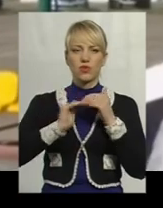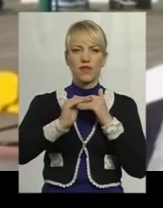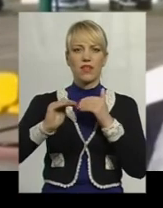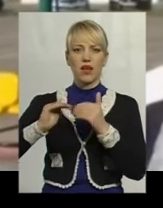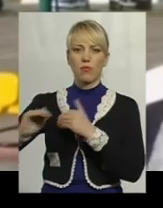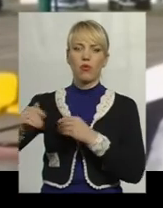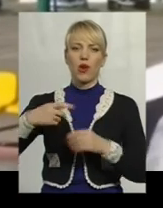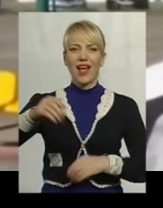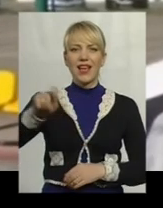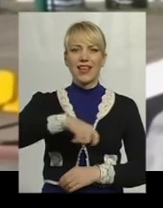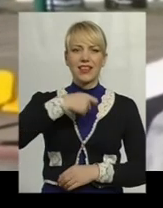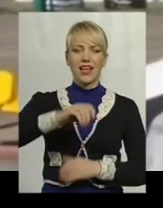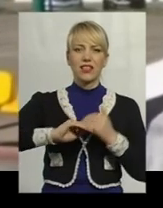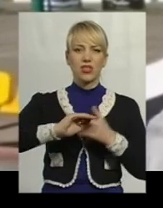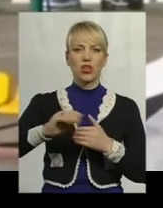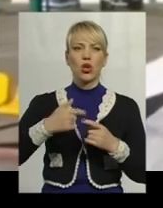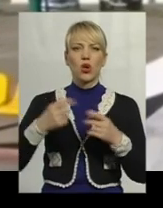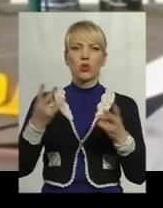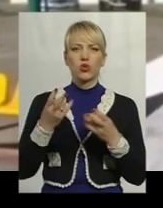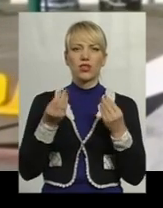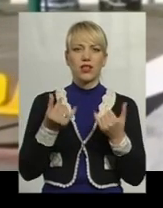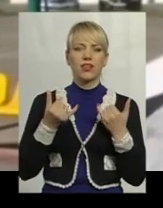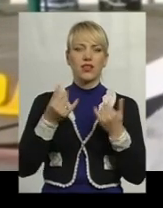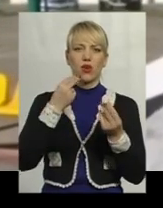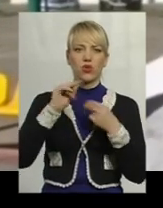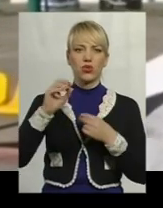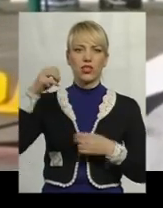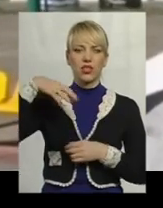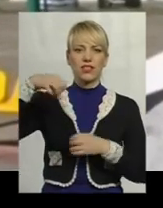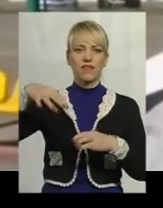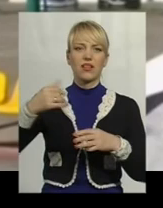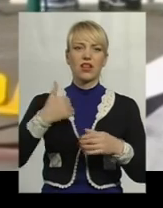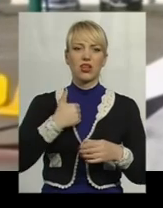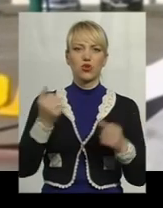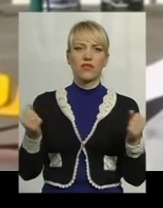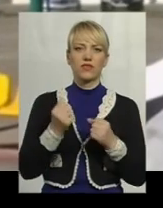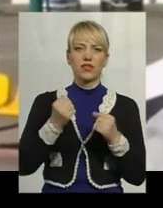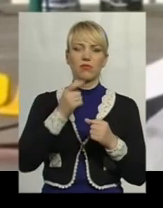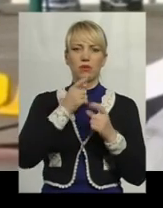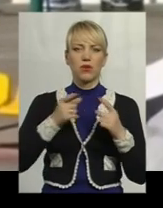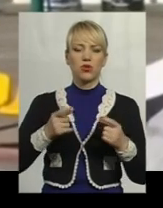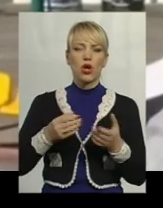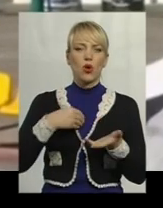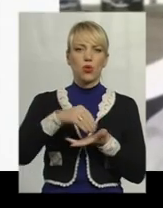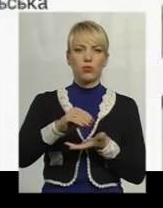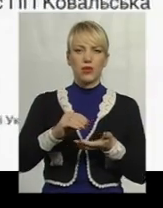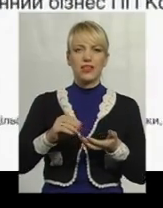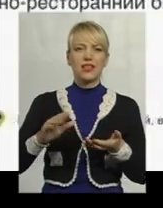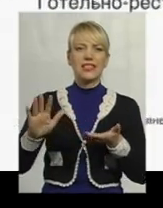перегляд!